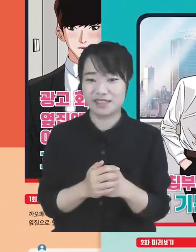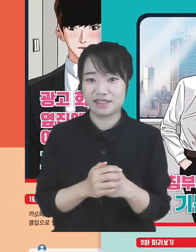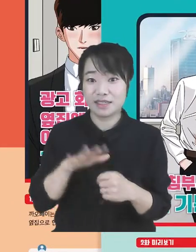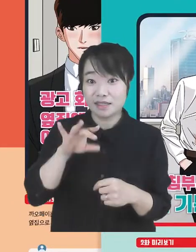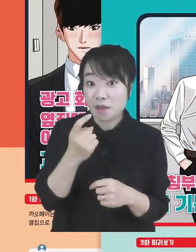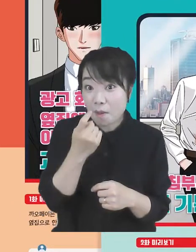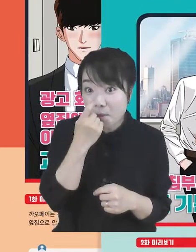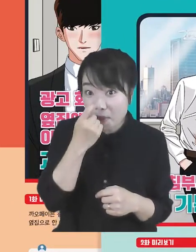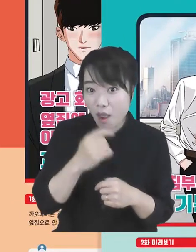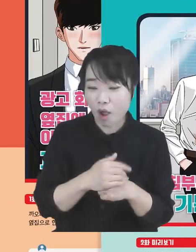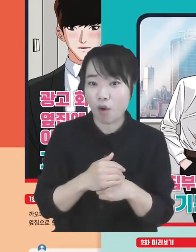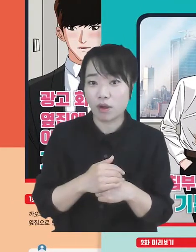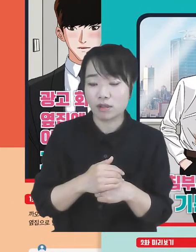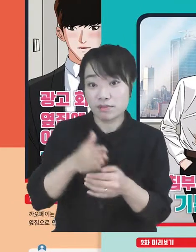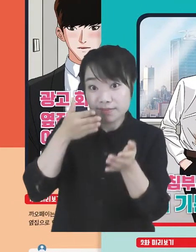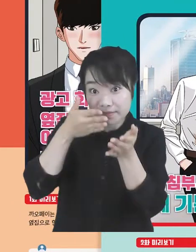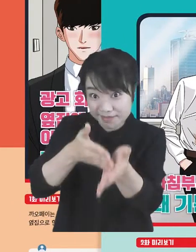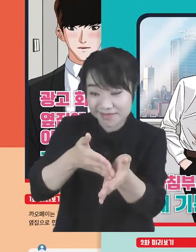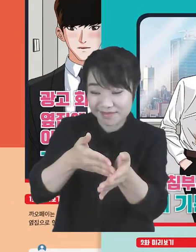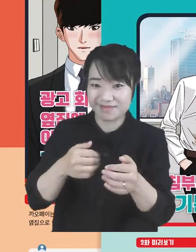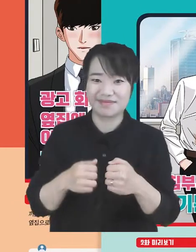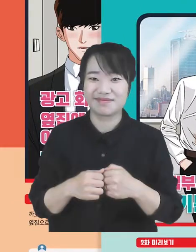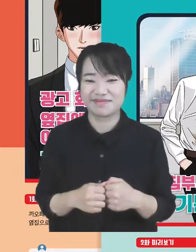배우게 될 학습 포인트를 제시.